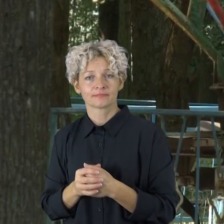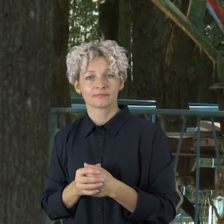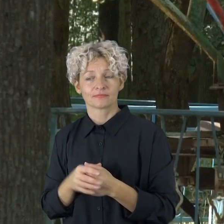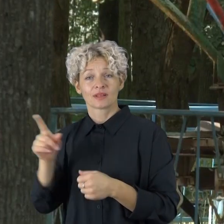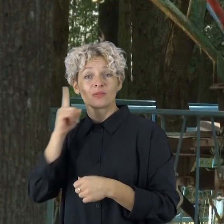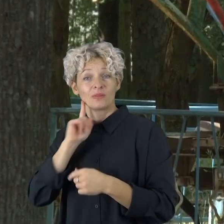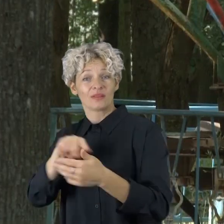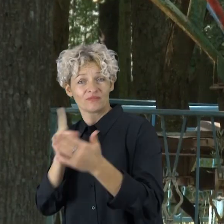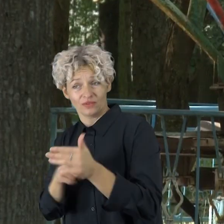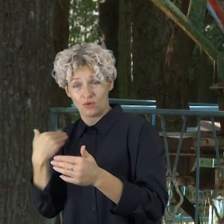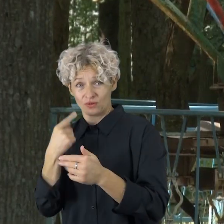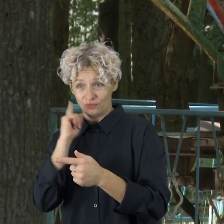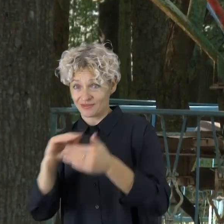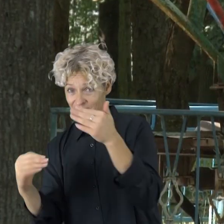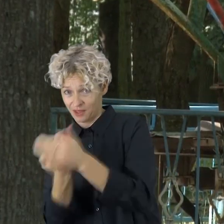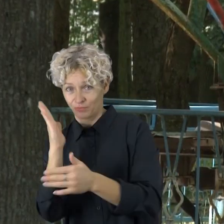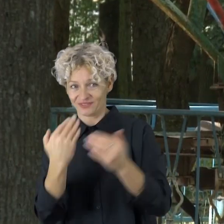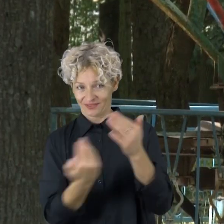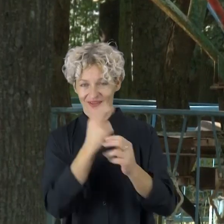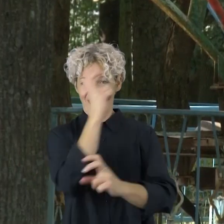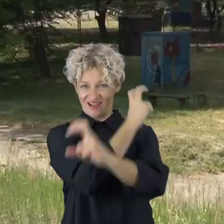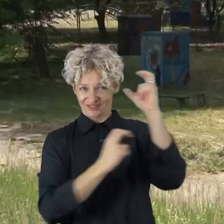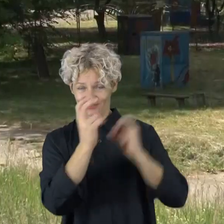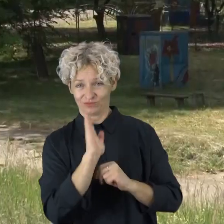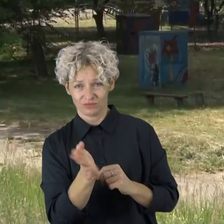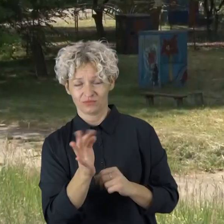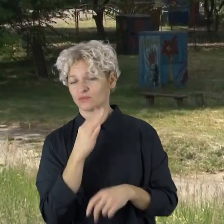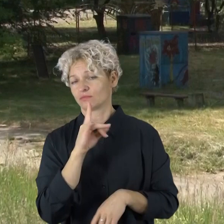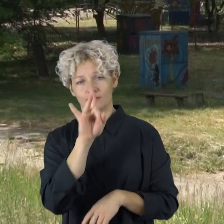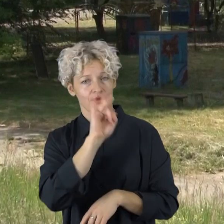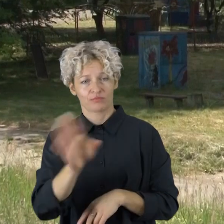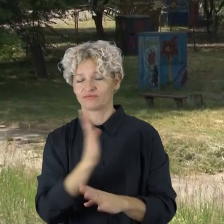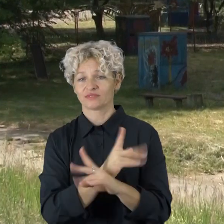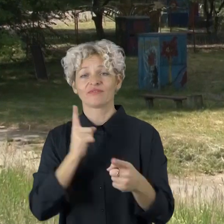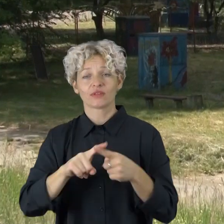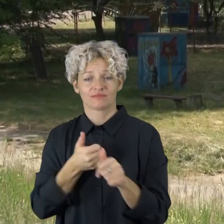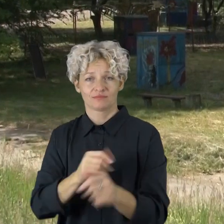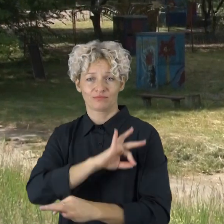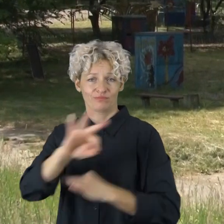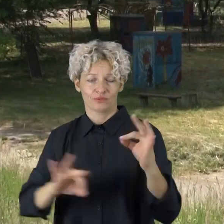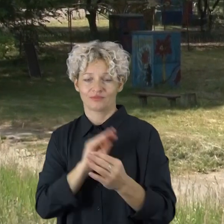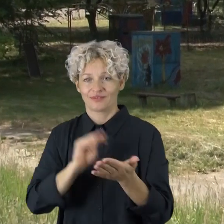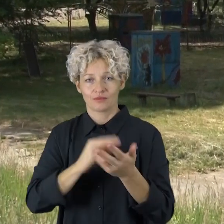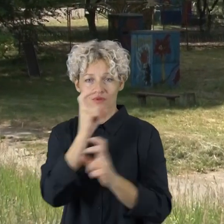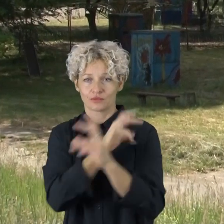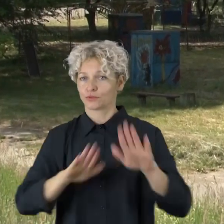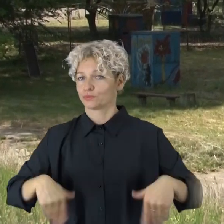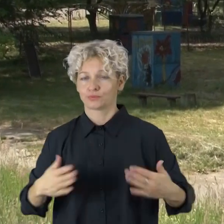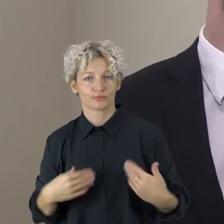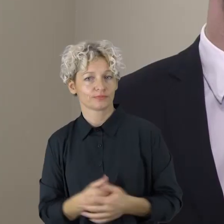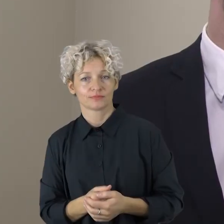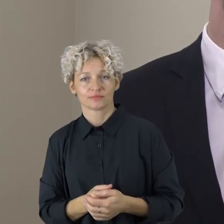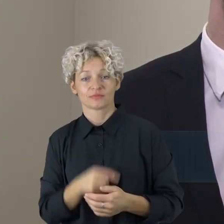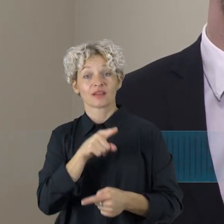Pasitiravę visą apie galimybę šiame paikiai rengti naujus atrakcionus, domas Grįžkevičius tvirtino, kad projektai jie nenumatyti.